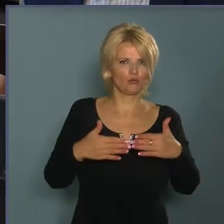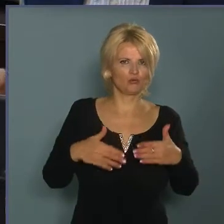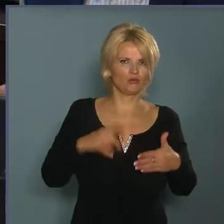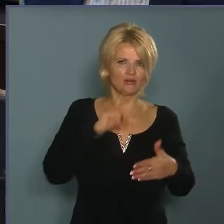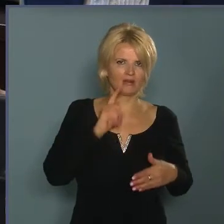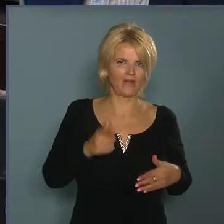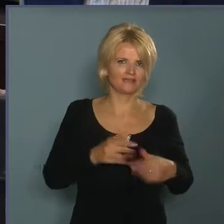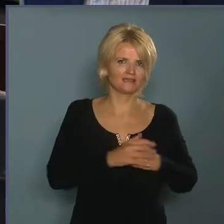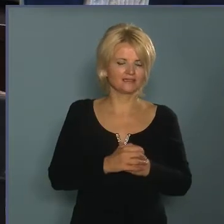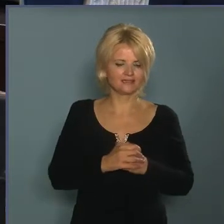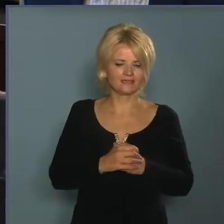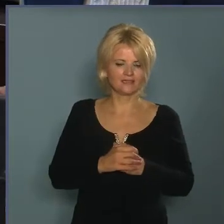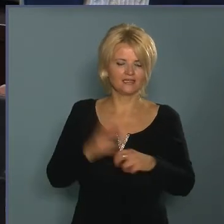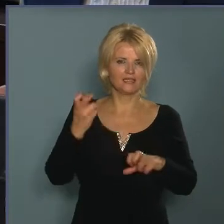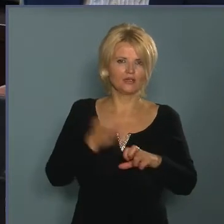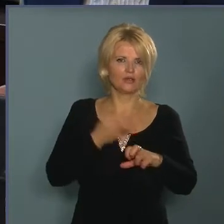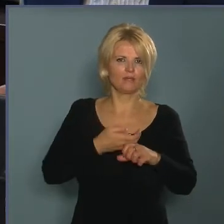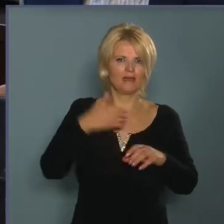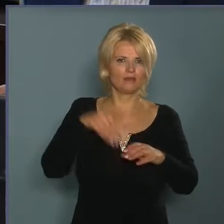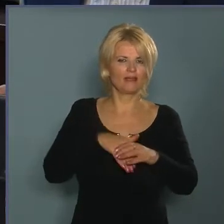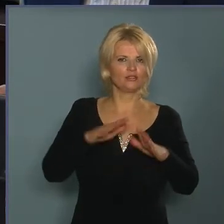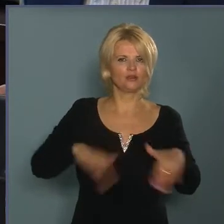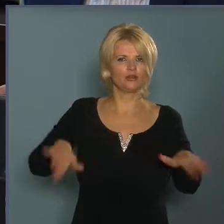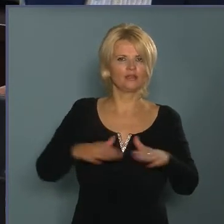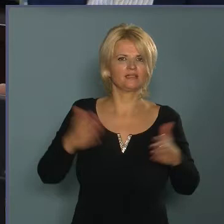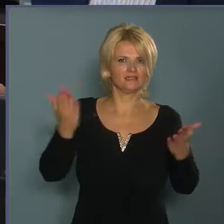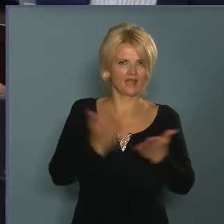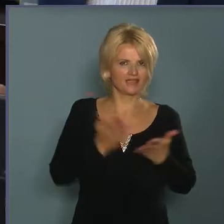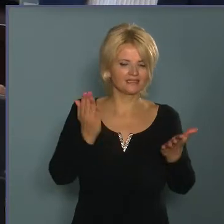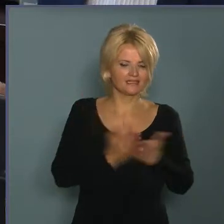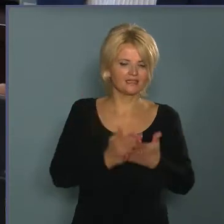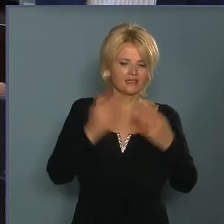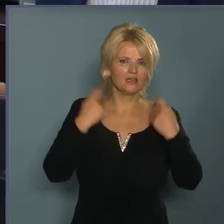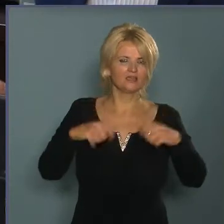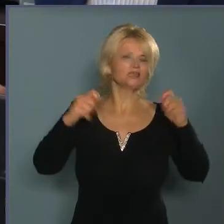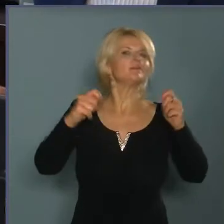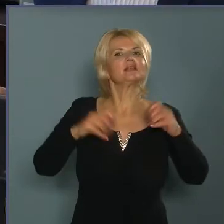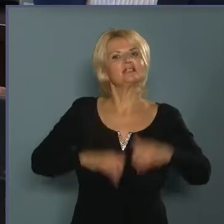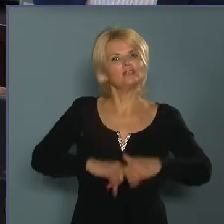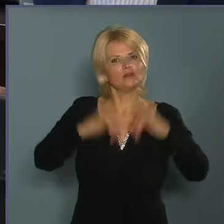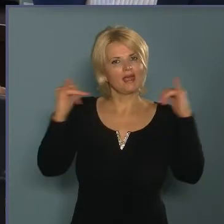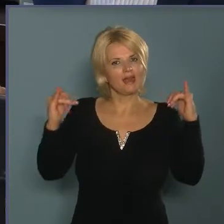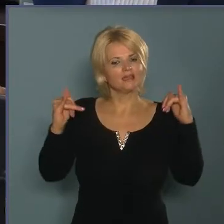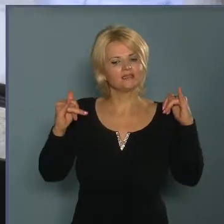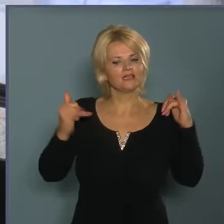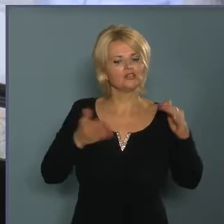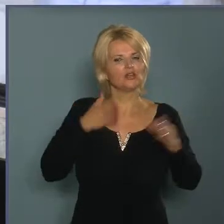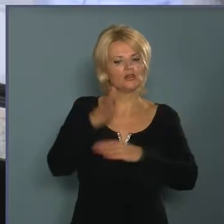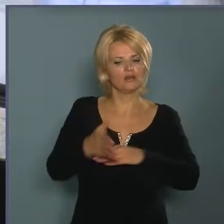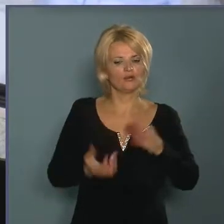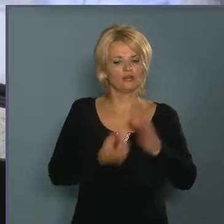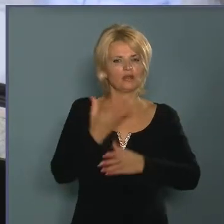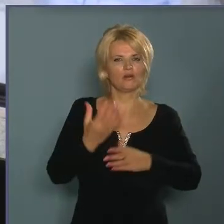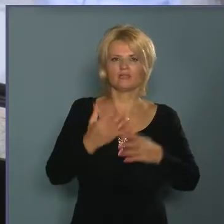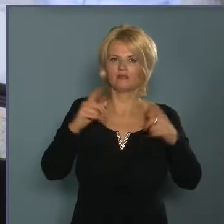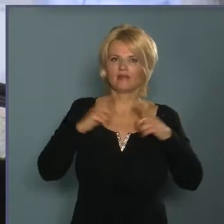a kőbánya belső környezetéhez. Tehát az építkezés, maga a fejlesztés az jövő tavasszal